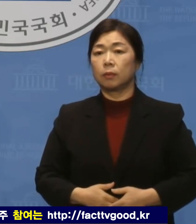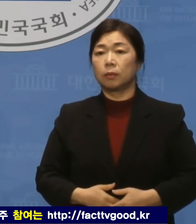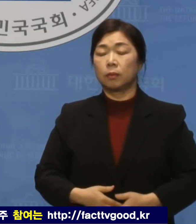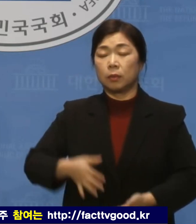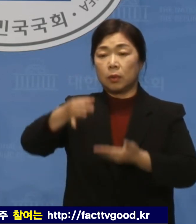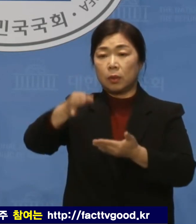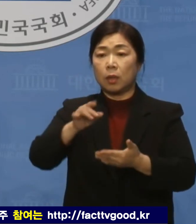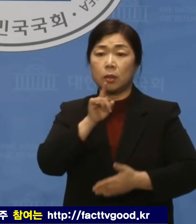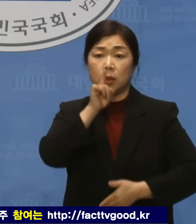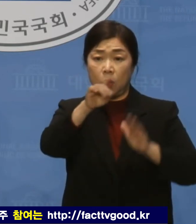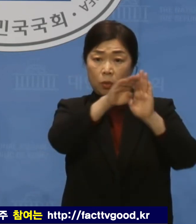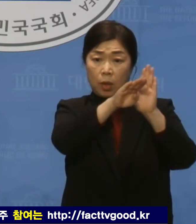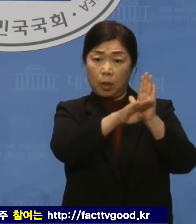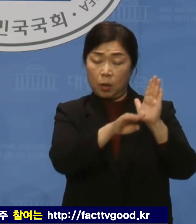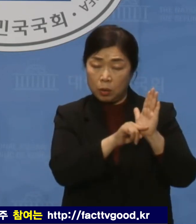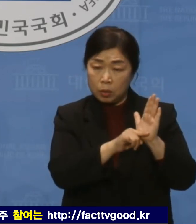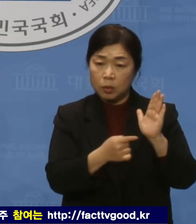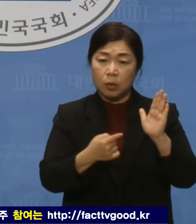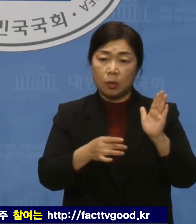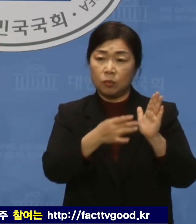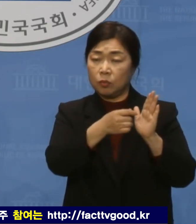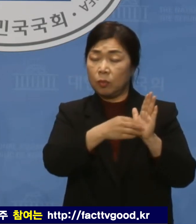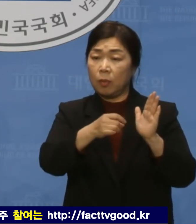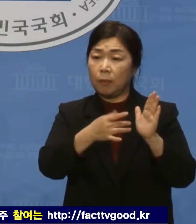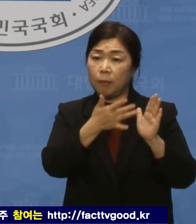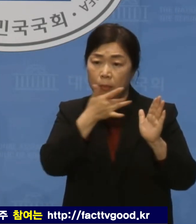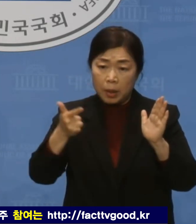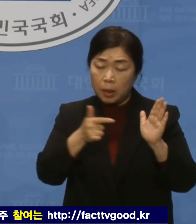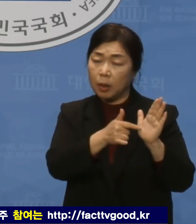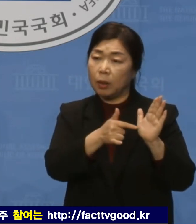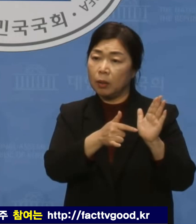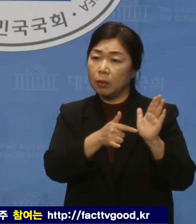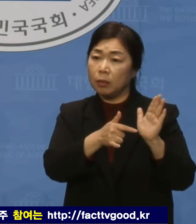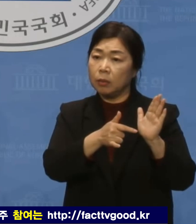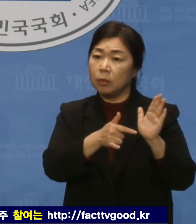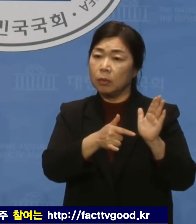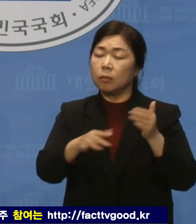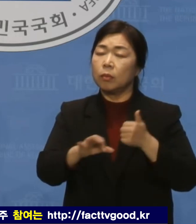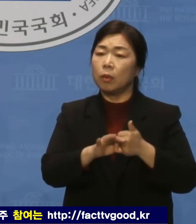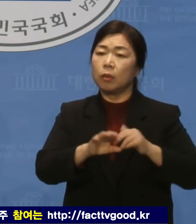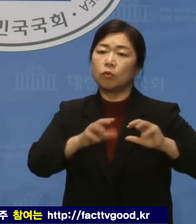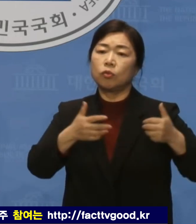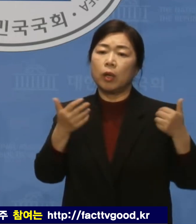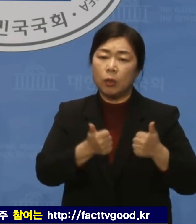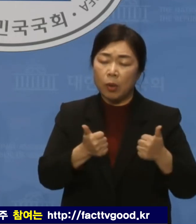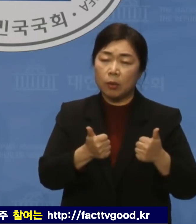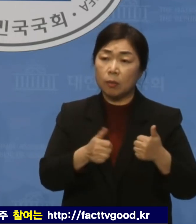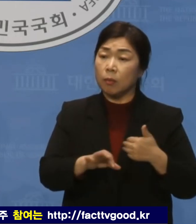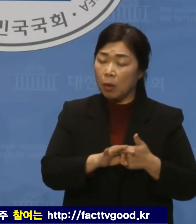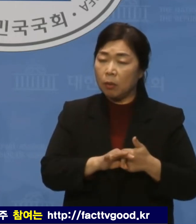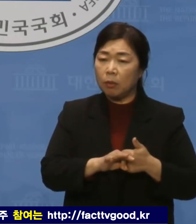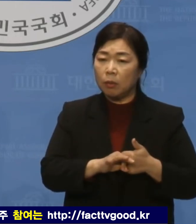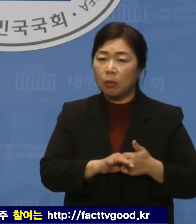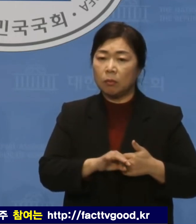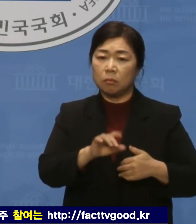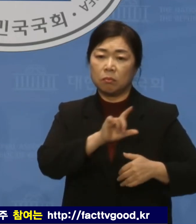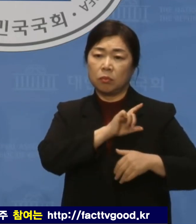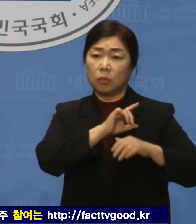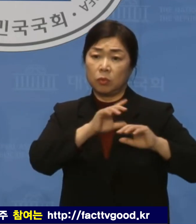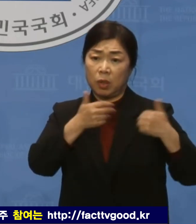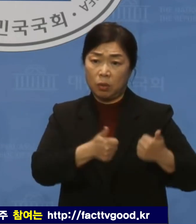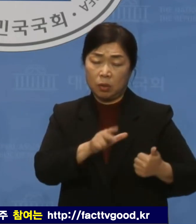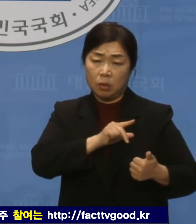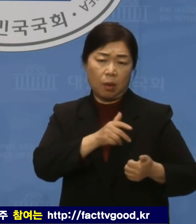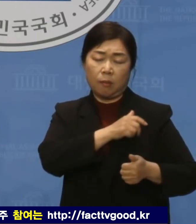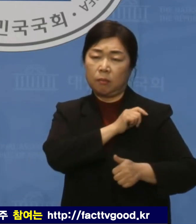재산 신고 누락으로 국회의원 자격 박탈까지 벌어지는데 대통령 비서실장이라고 애외가 될